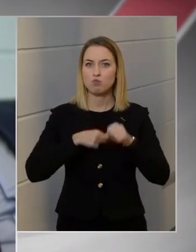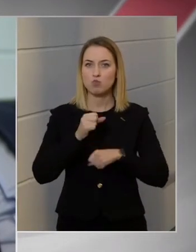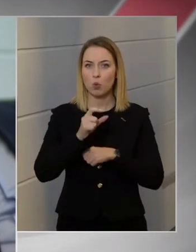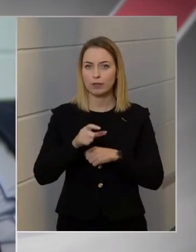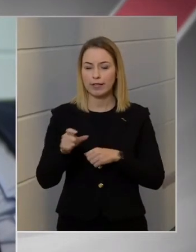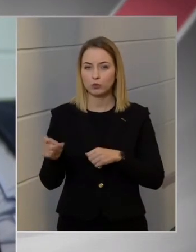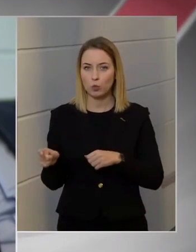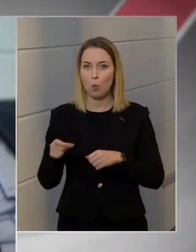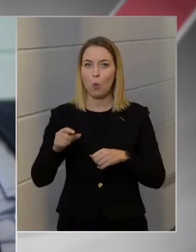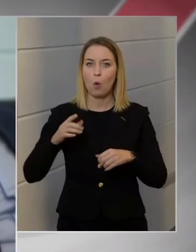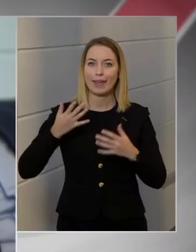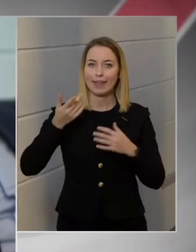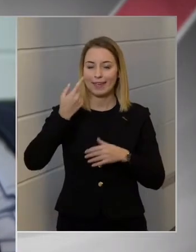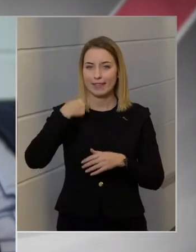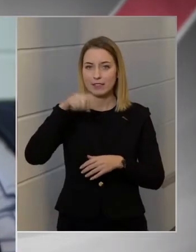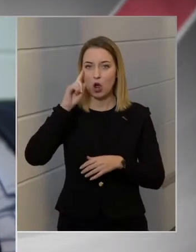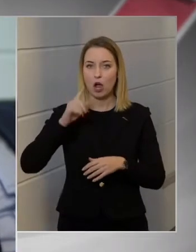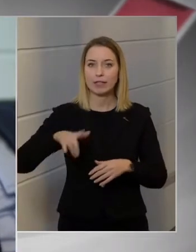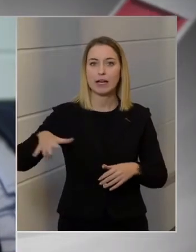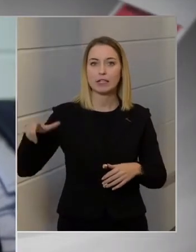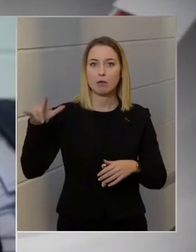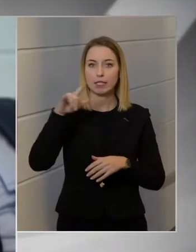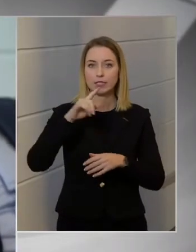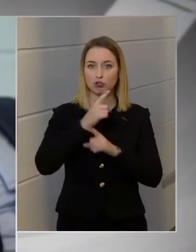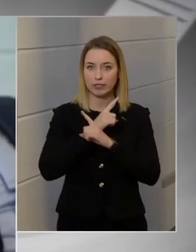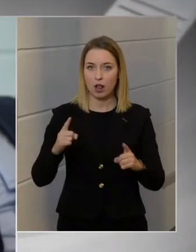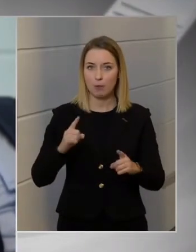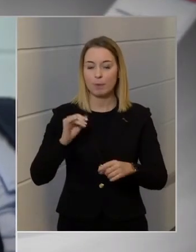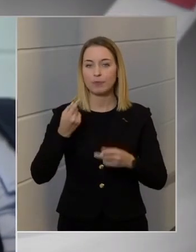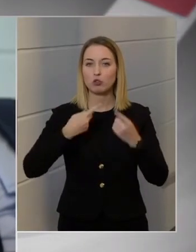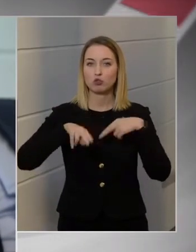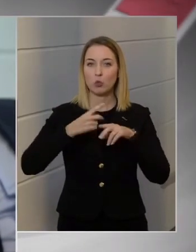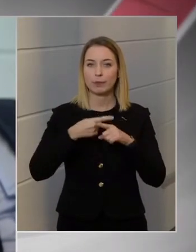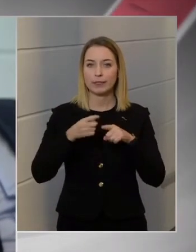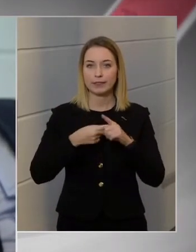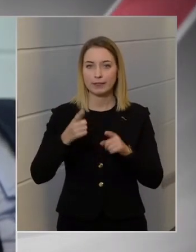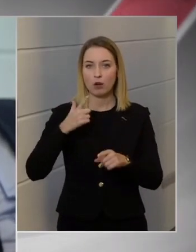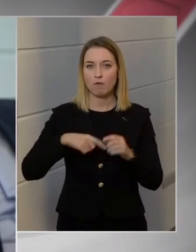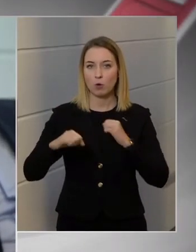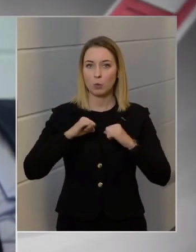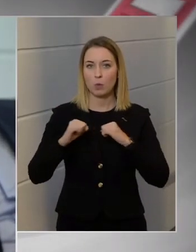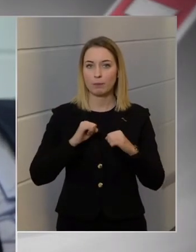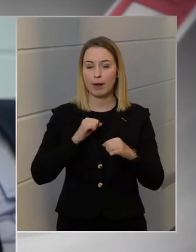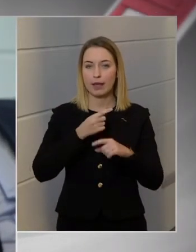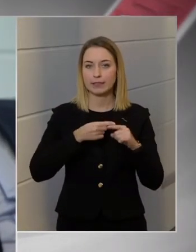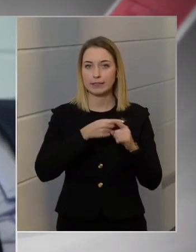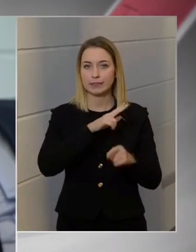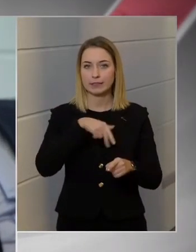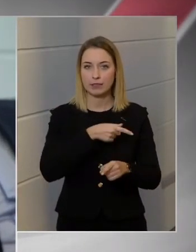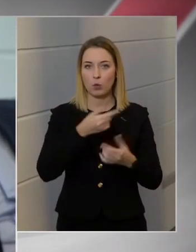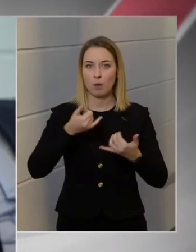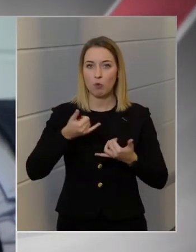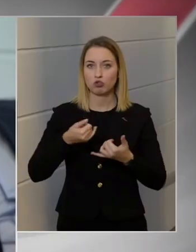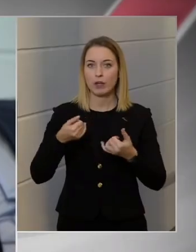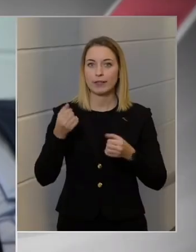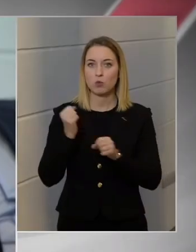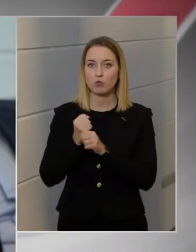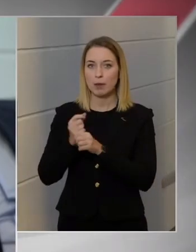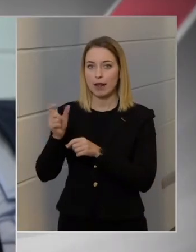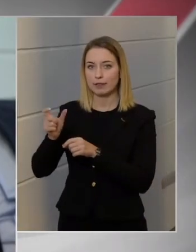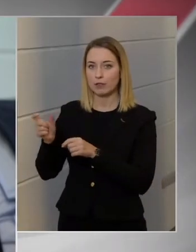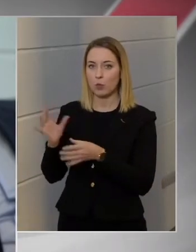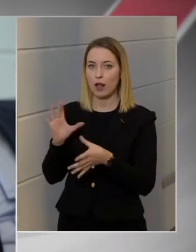éjszakai reptetési tilalmat, illetve több kritika is elhangzott az utóbbi időben a kormány részéről a mostani működtetőkkel